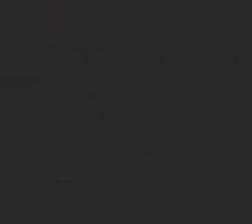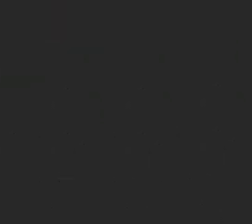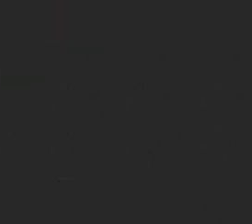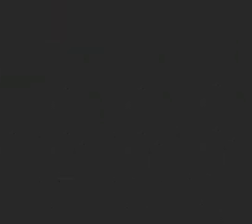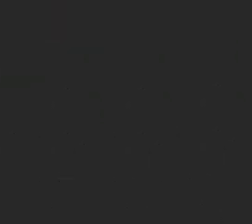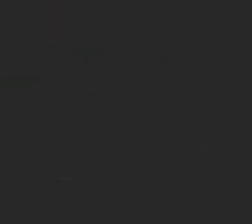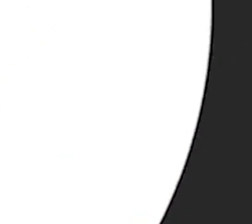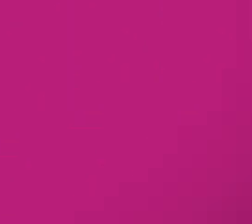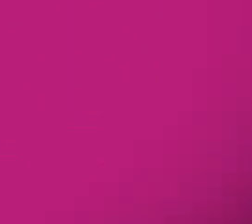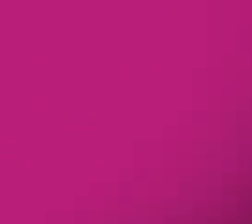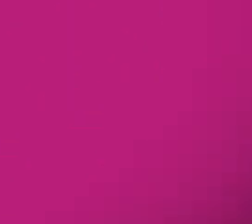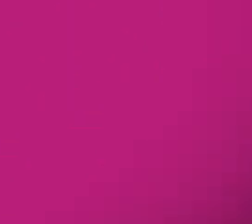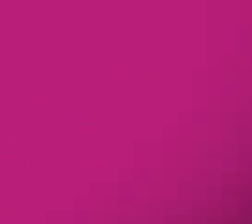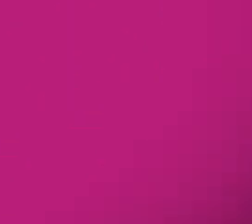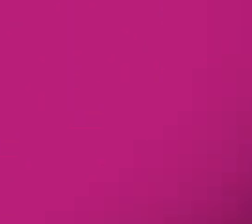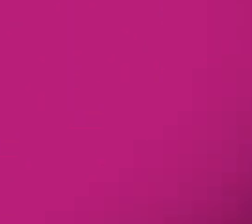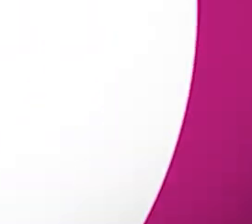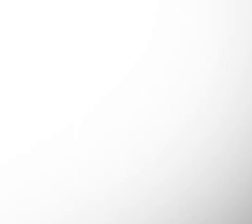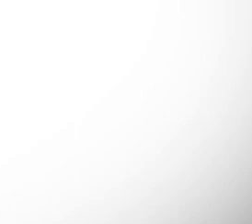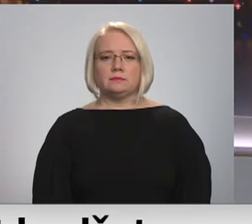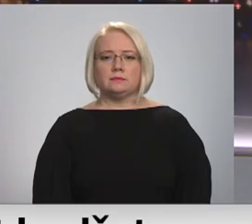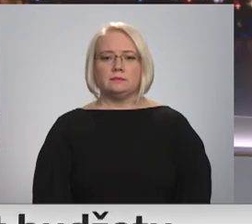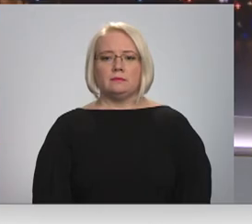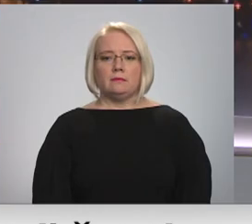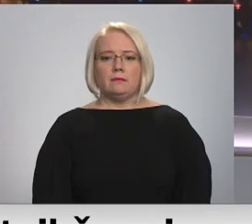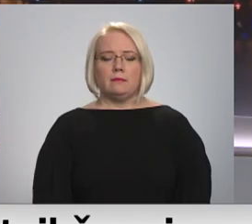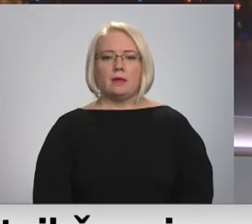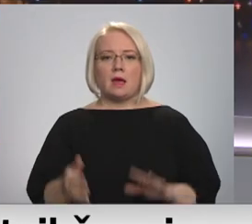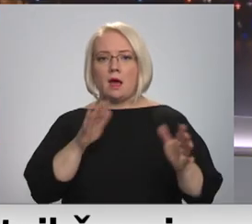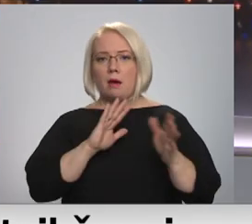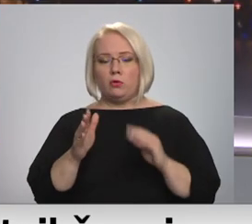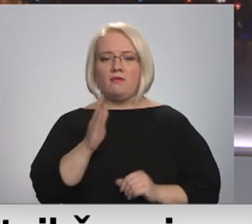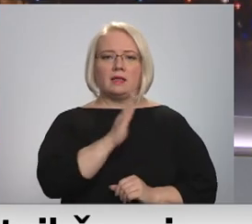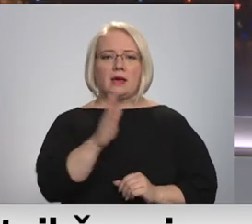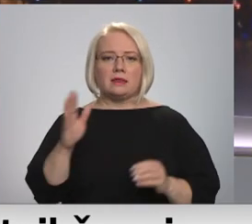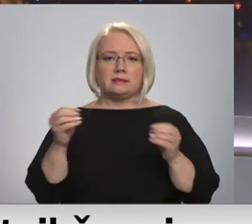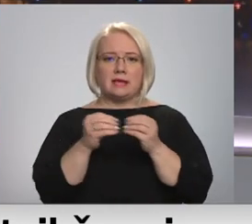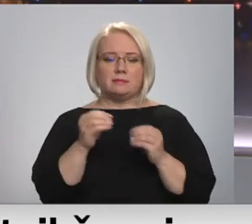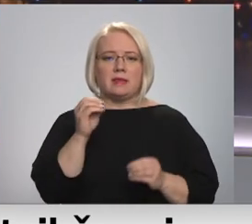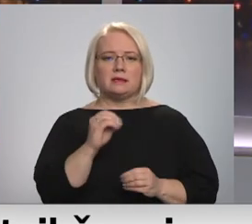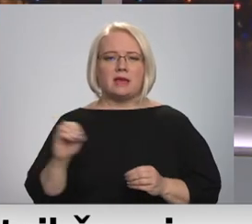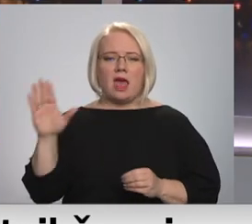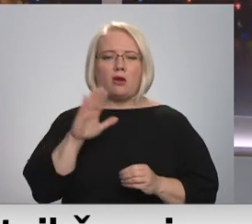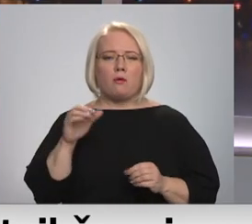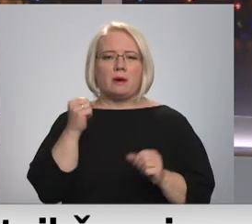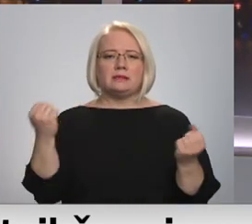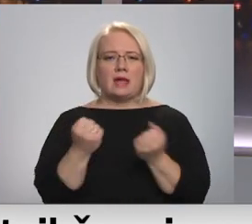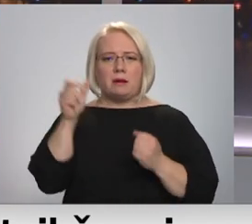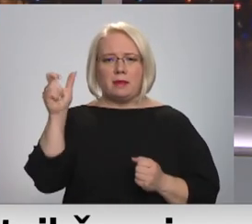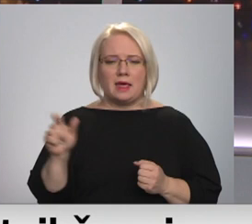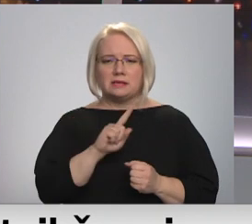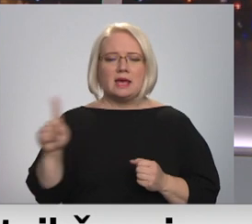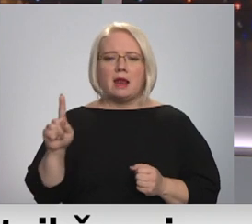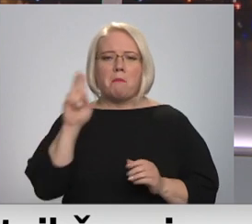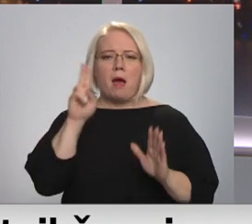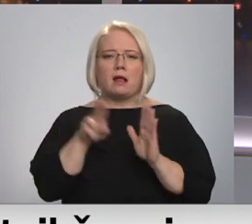Re! Viss ēters ir te! Aptuveni katrs desmitais Eiropas darba ņēmējs ir pakļauts nabadzības